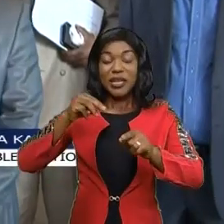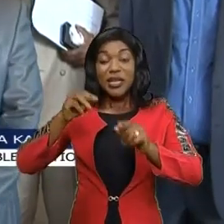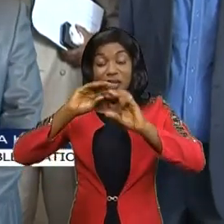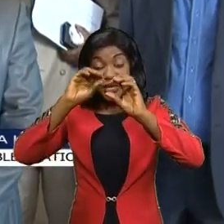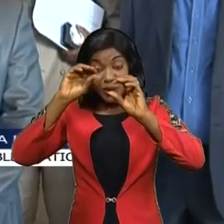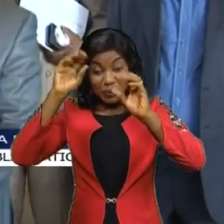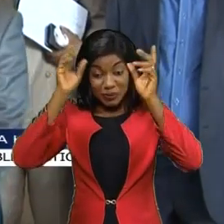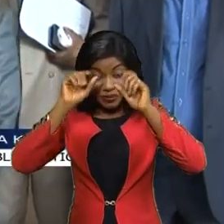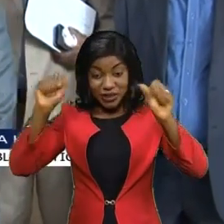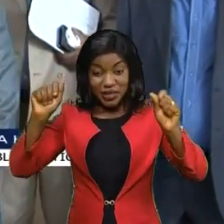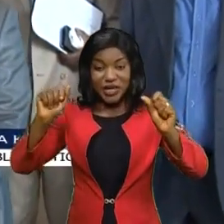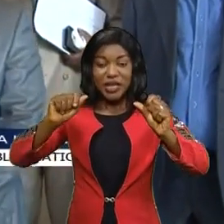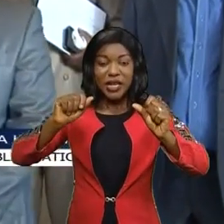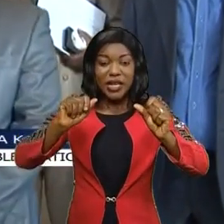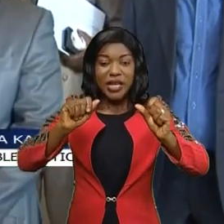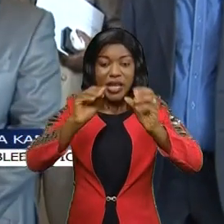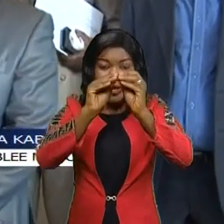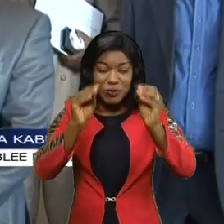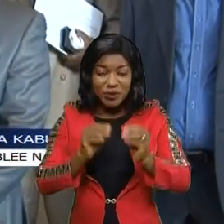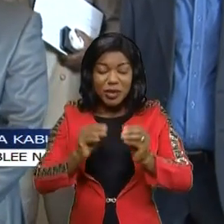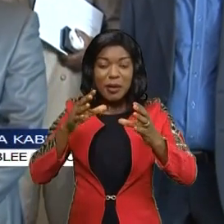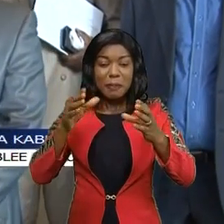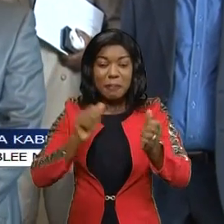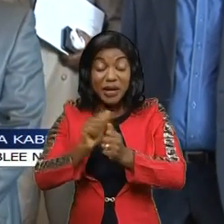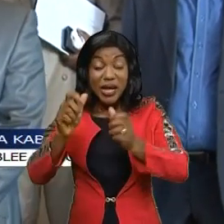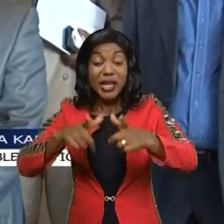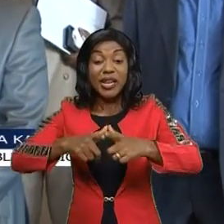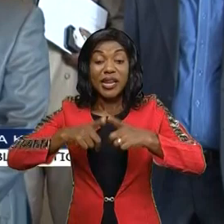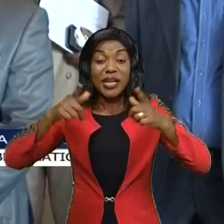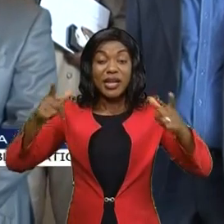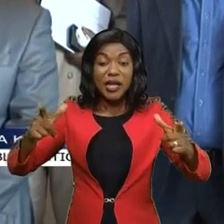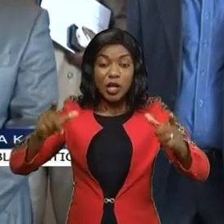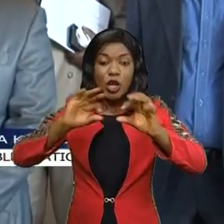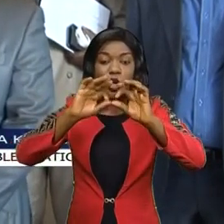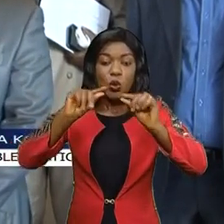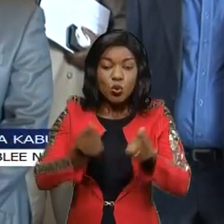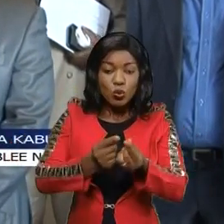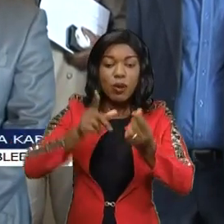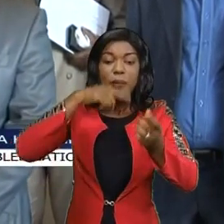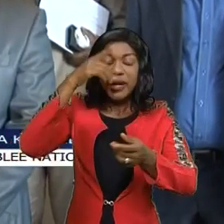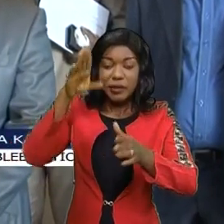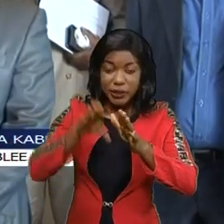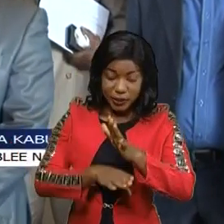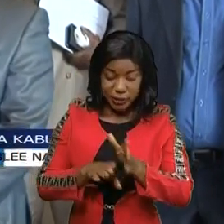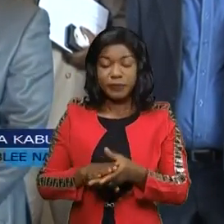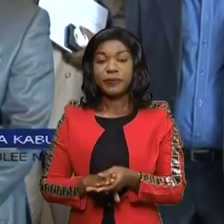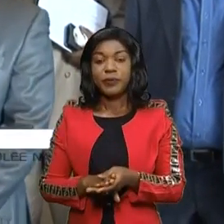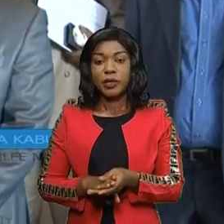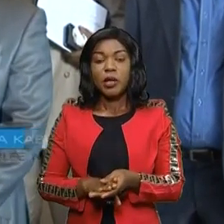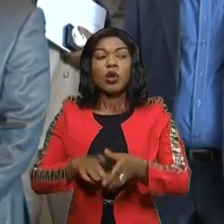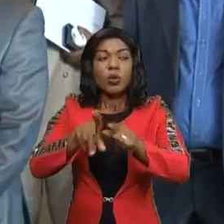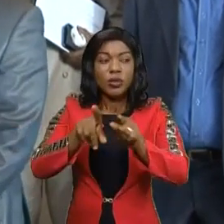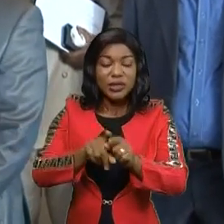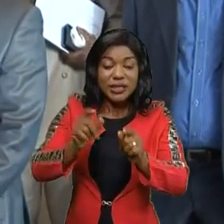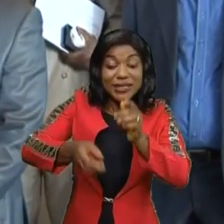le président des groupes parlementaires. Pour le travail qui a été fait et qui doit être peaufiné, il se dégage que 13